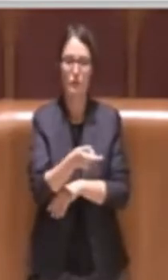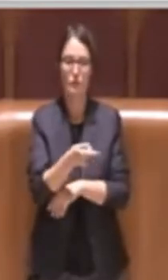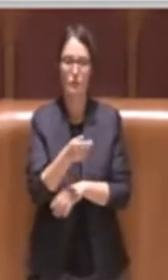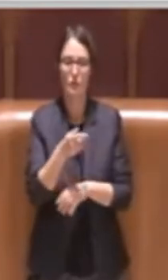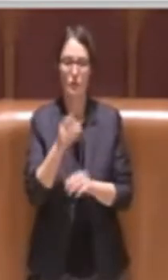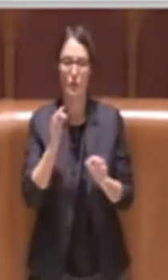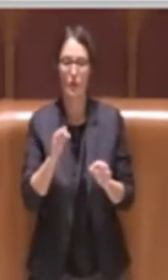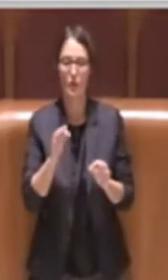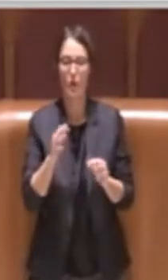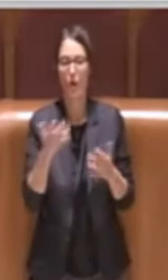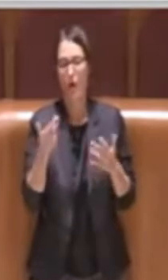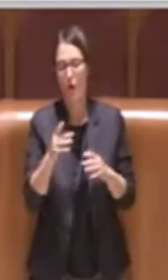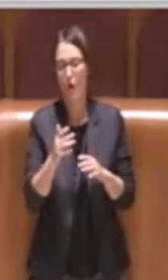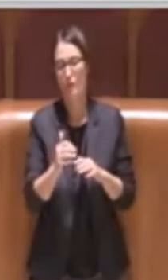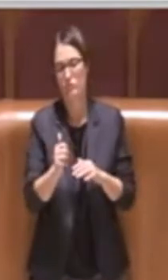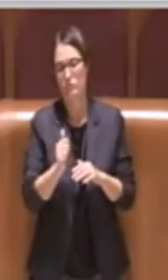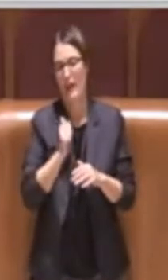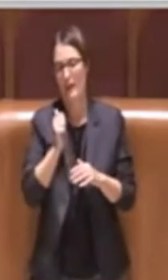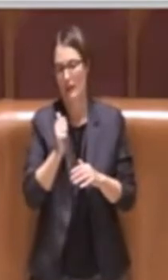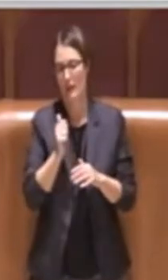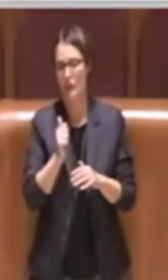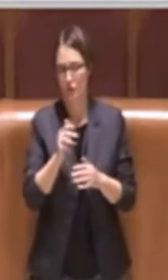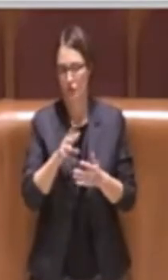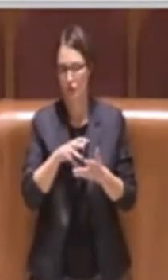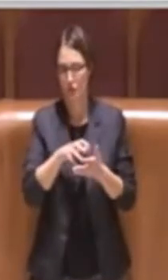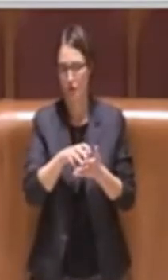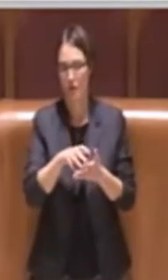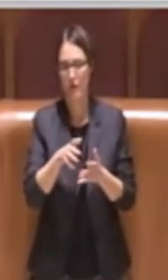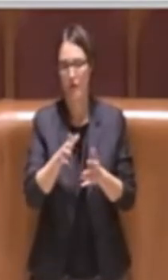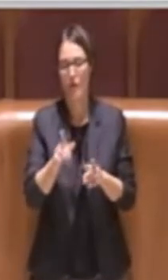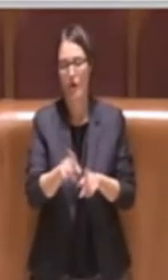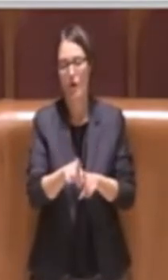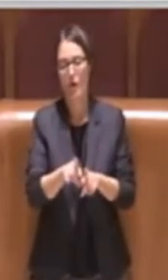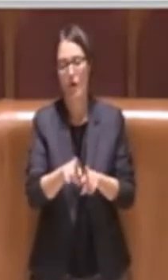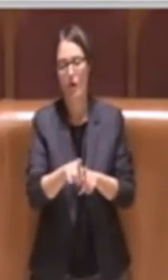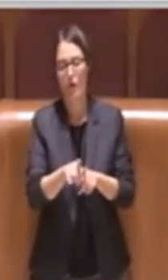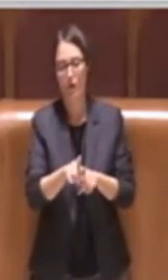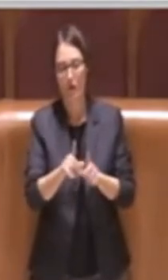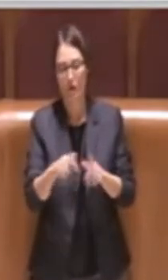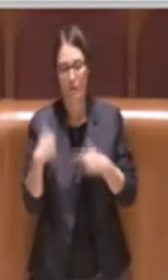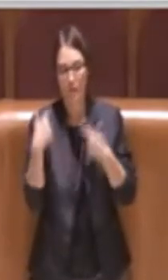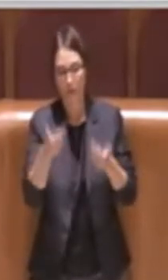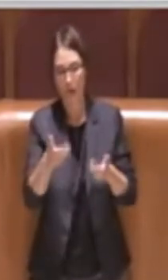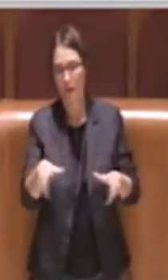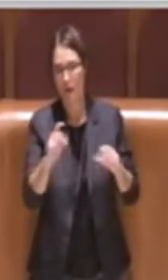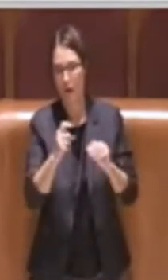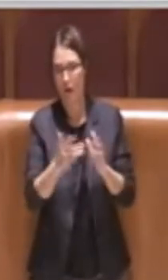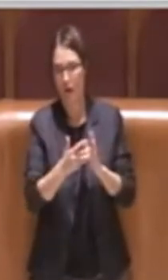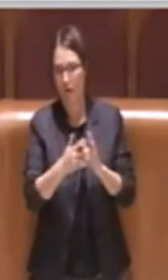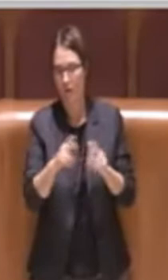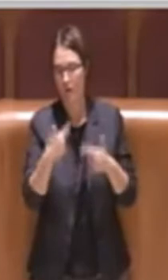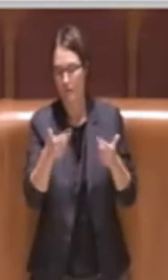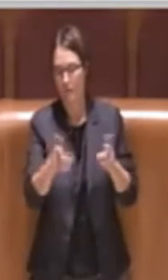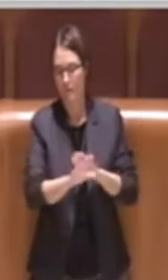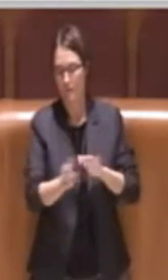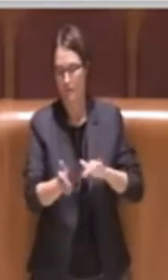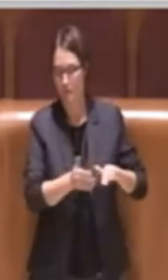anticipata, come dicevo prima, proprio per non causare ulteriore disagio a questi nuclei familiari. In secondo luogo,